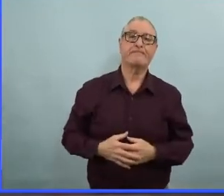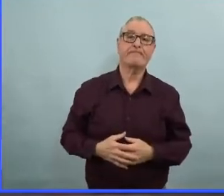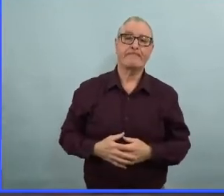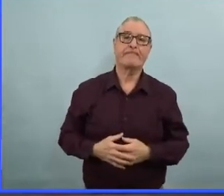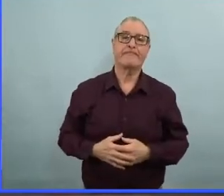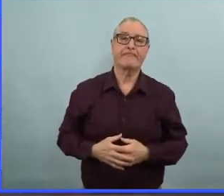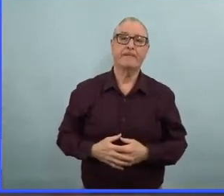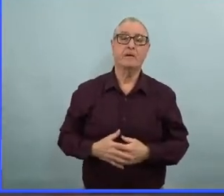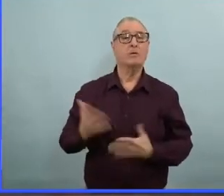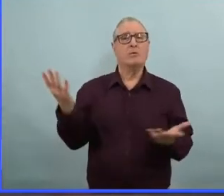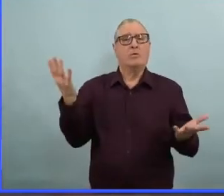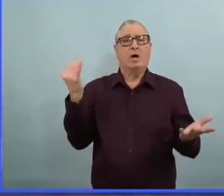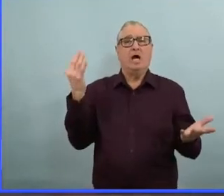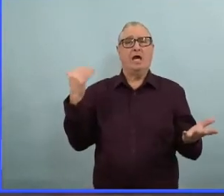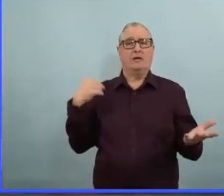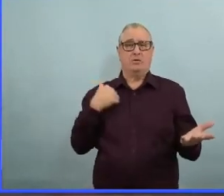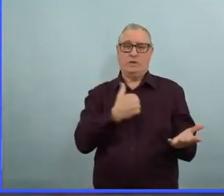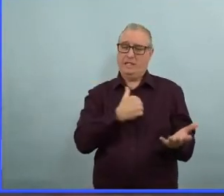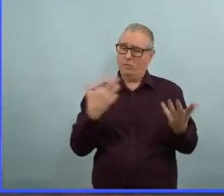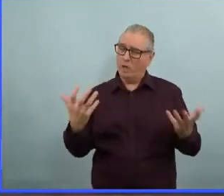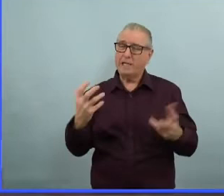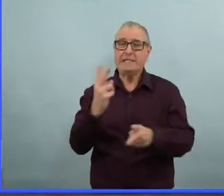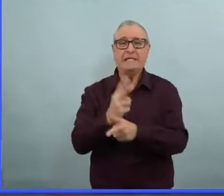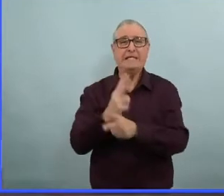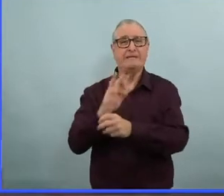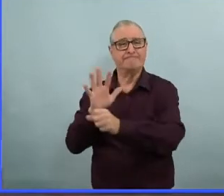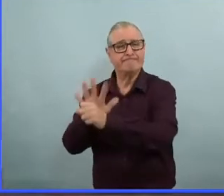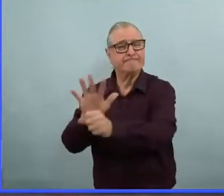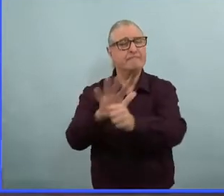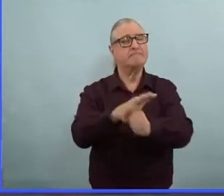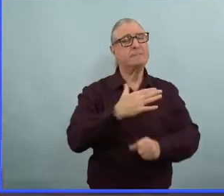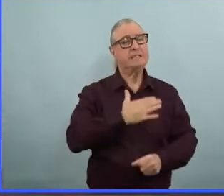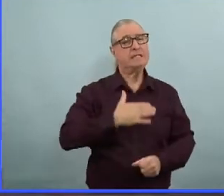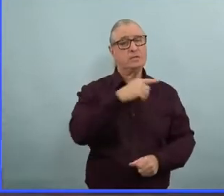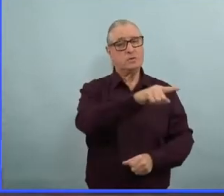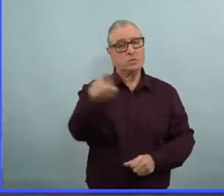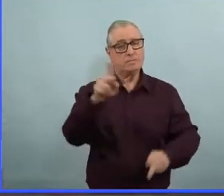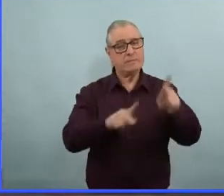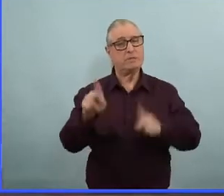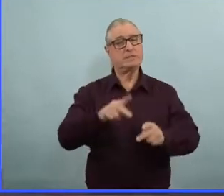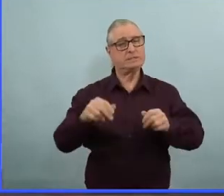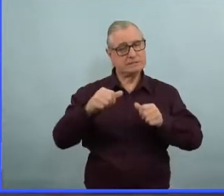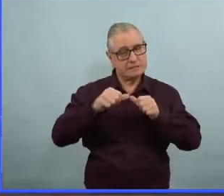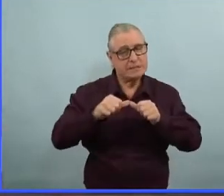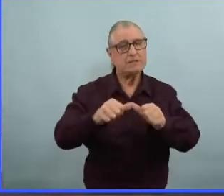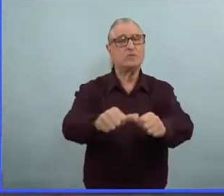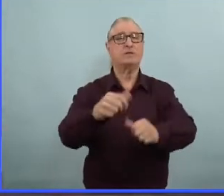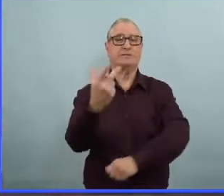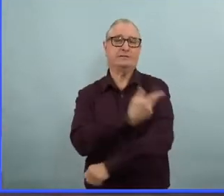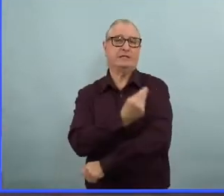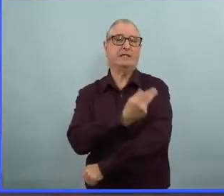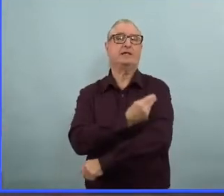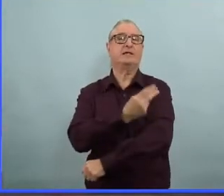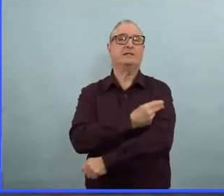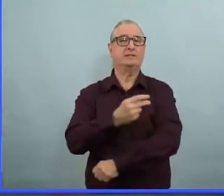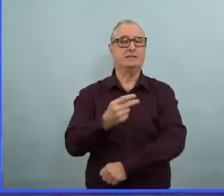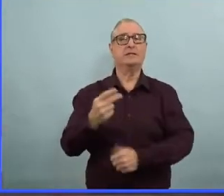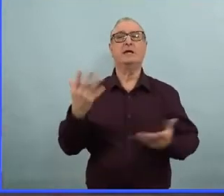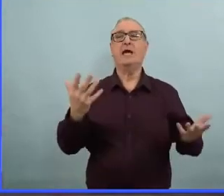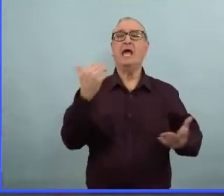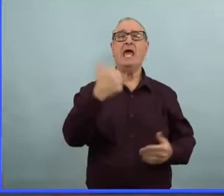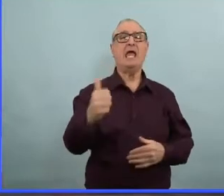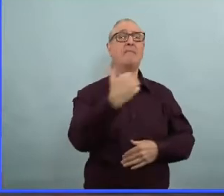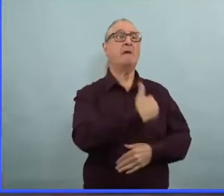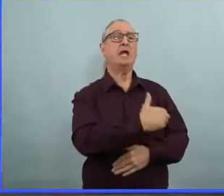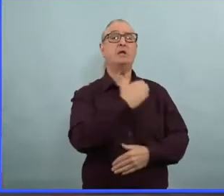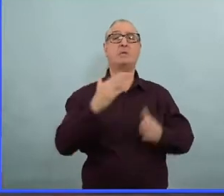Et c'est pour ça qu'à partir de maintenant, au fur et mesure qu'on avance, il continue d'être vital que les gens se fassent vacciner et qu'on ait le plus